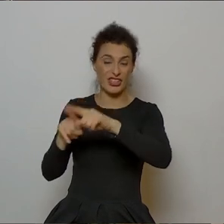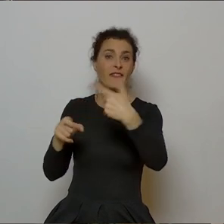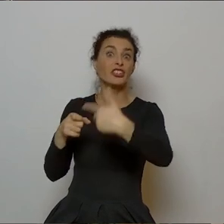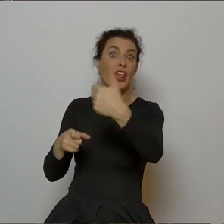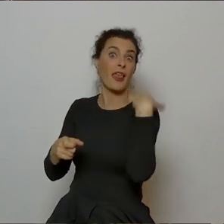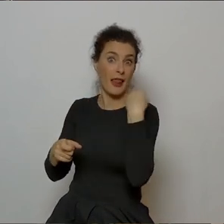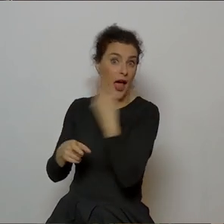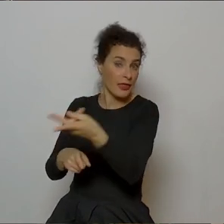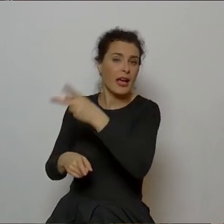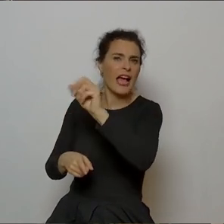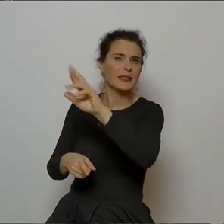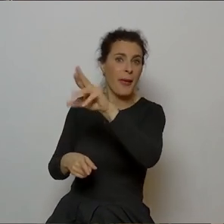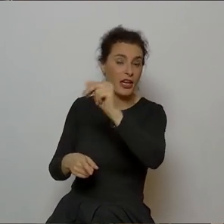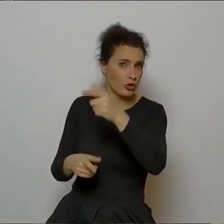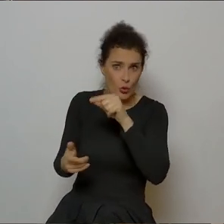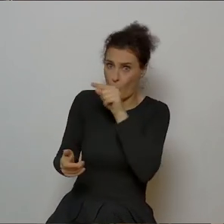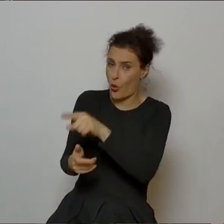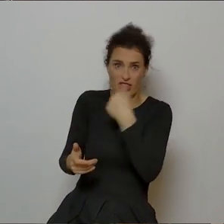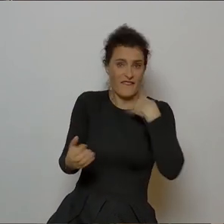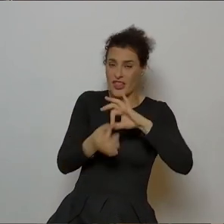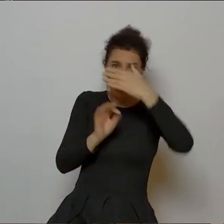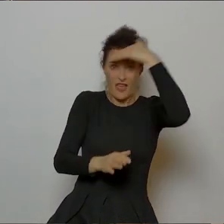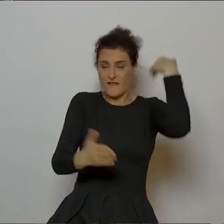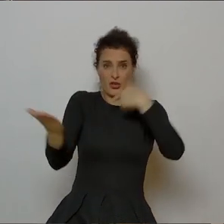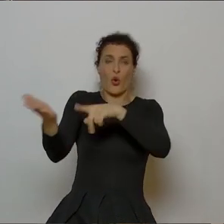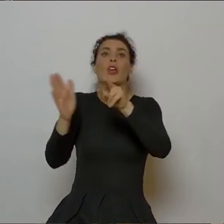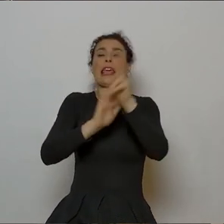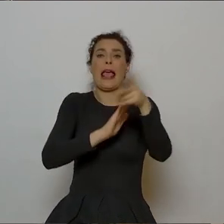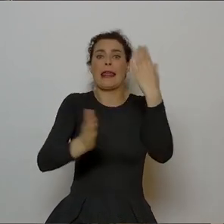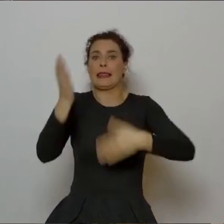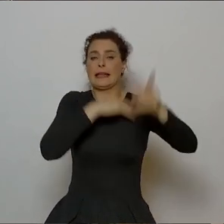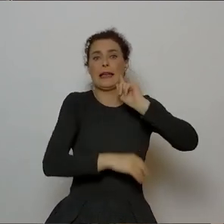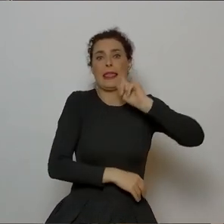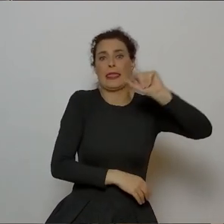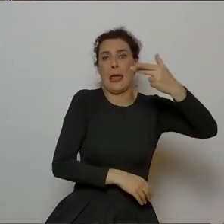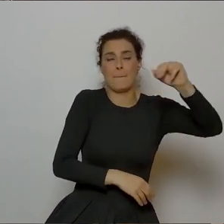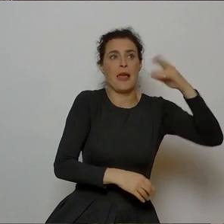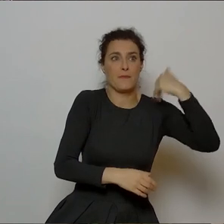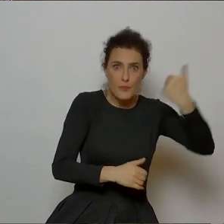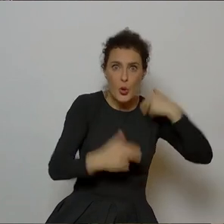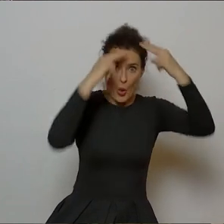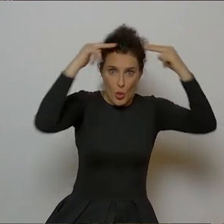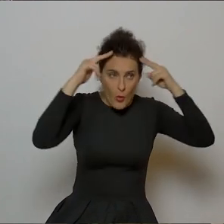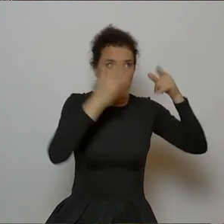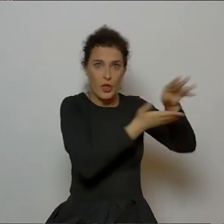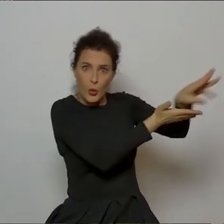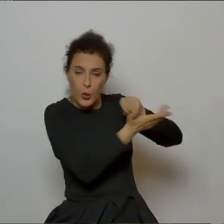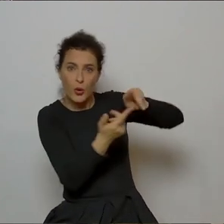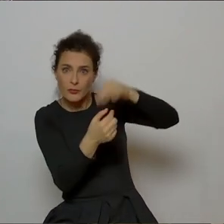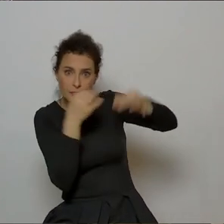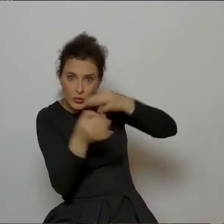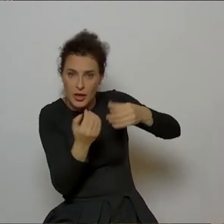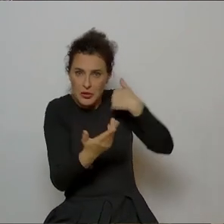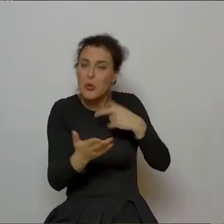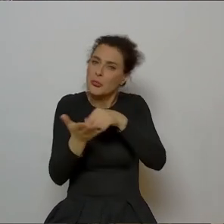lat mają nawet chyba prawo nie wiedzieć, że kiedyś Niemen nagrywał Norwida. Oni są zupełnie inni i trzeba im